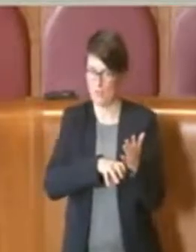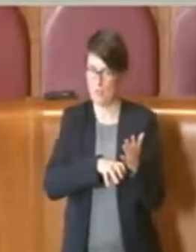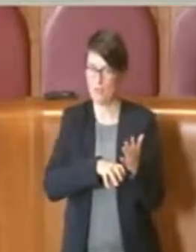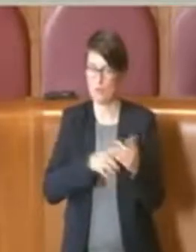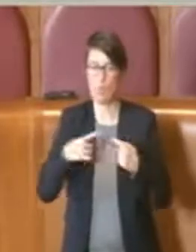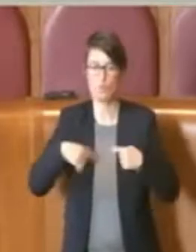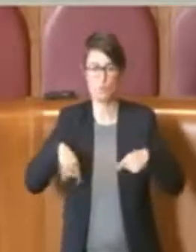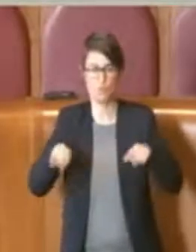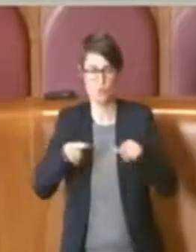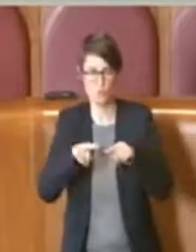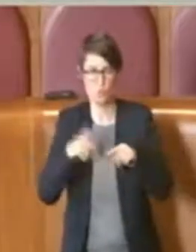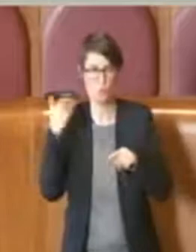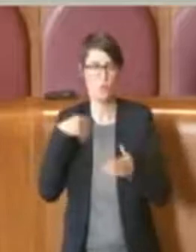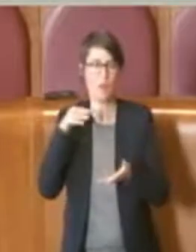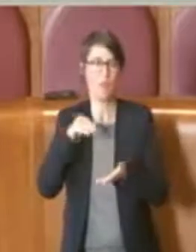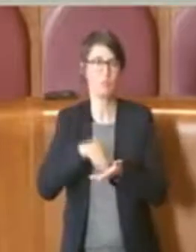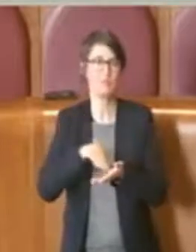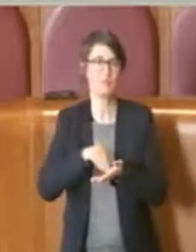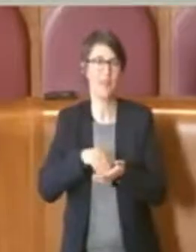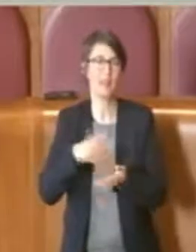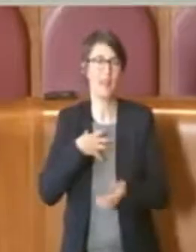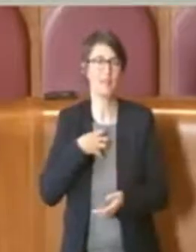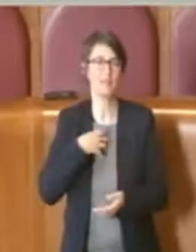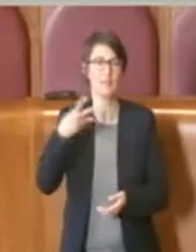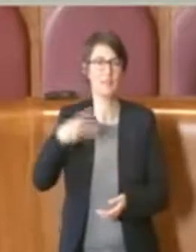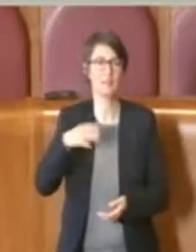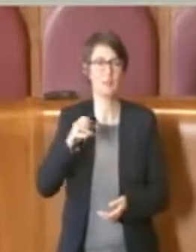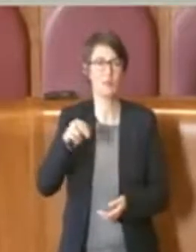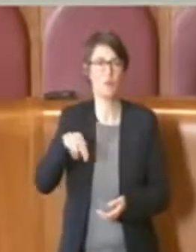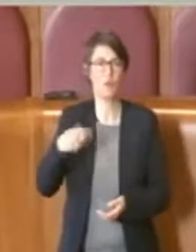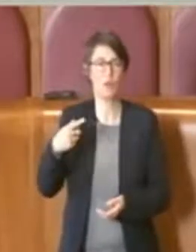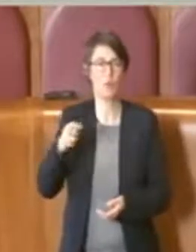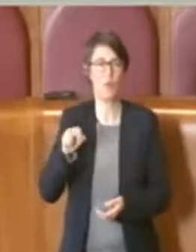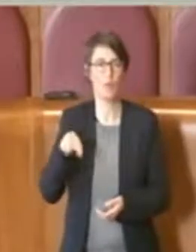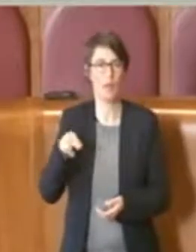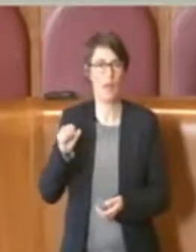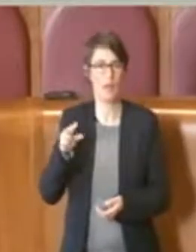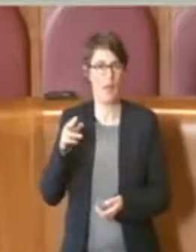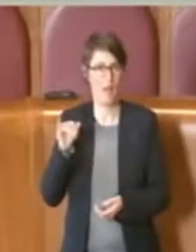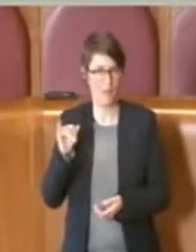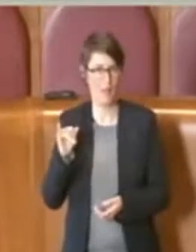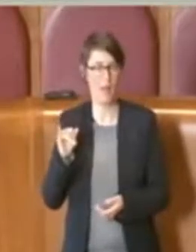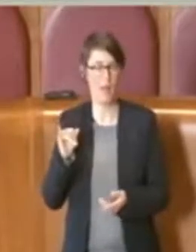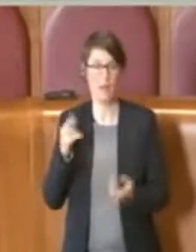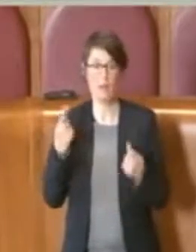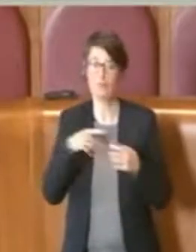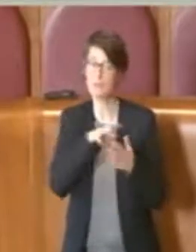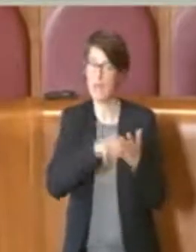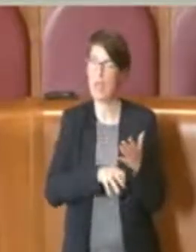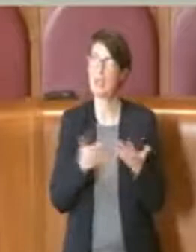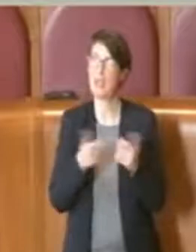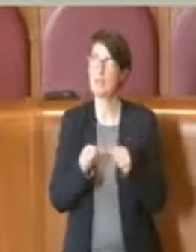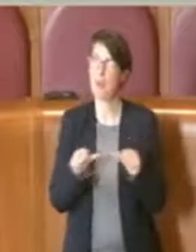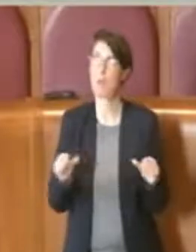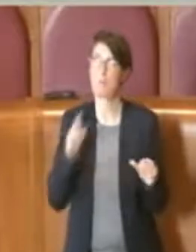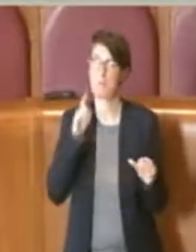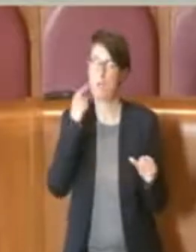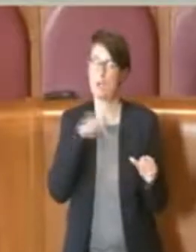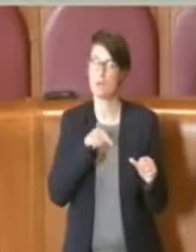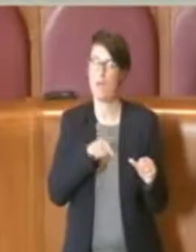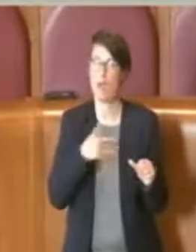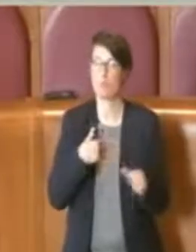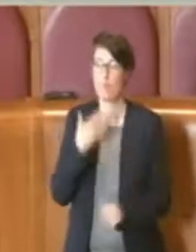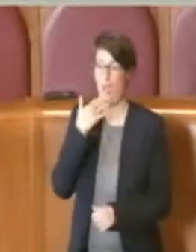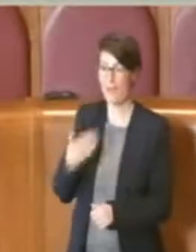in cui c'era l'assessore Montanari, è sicuramente una buona base. Io ringrazio l